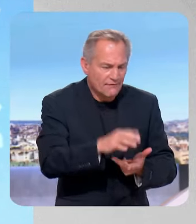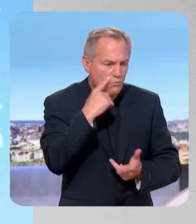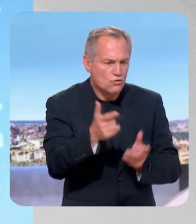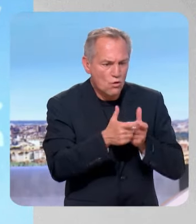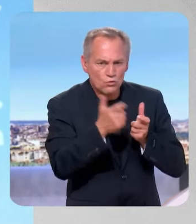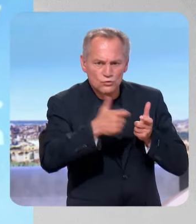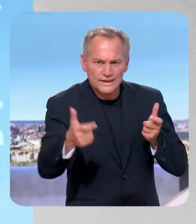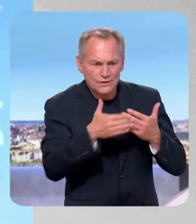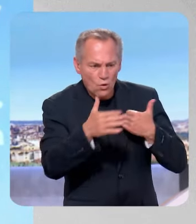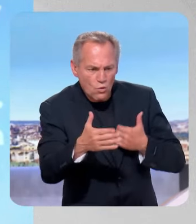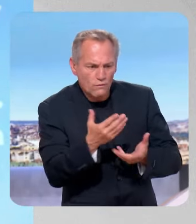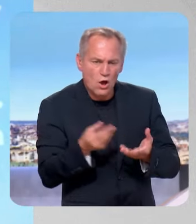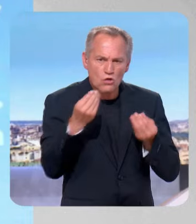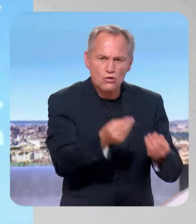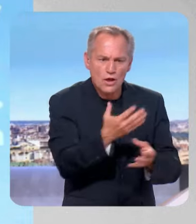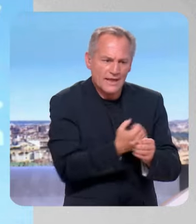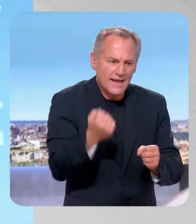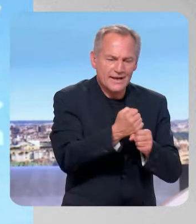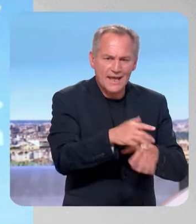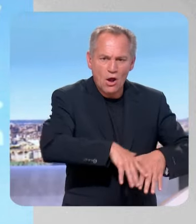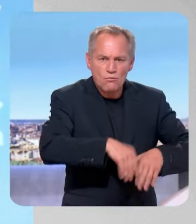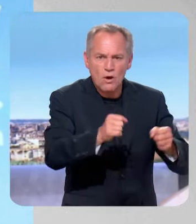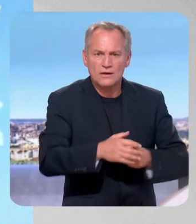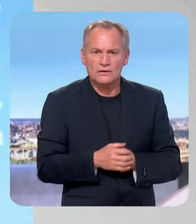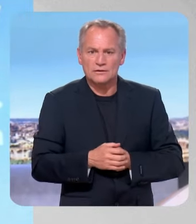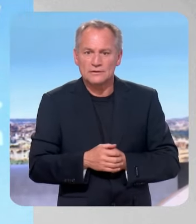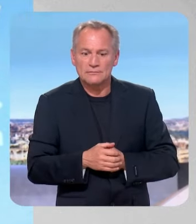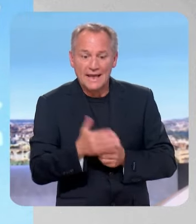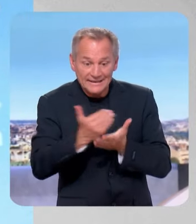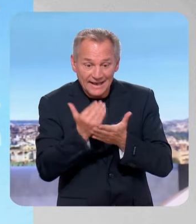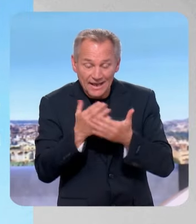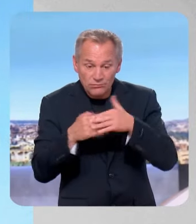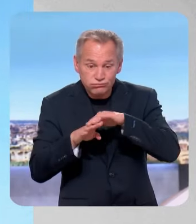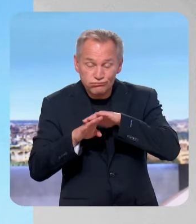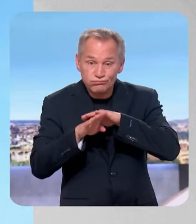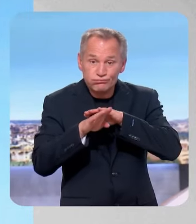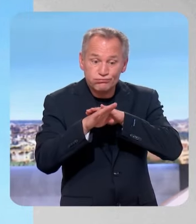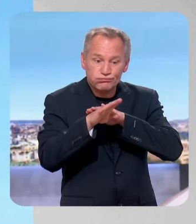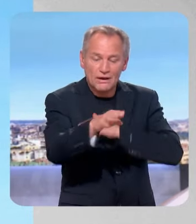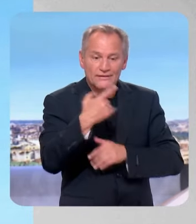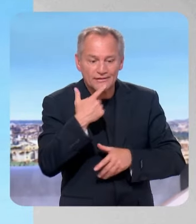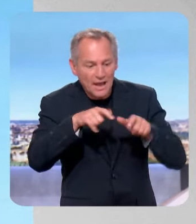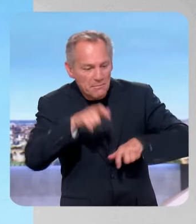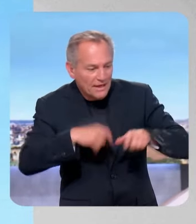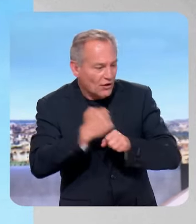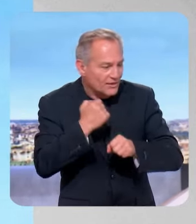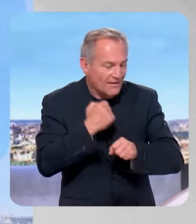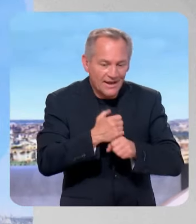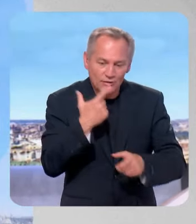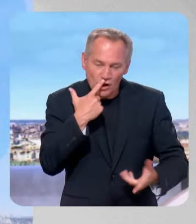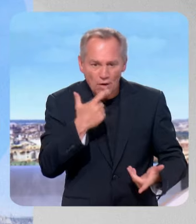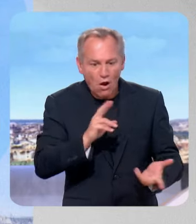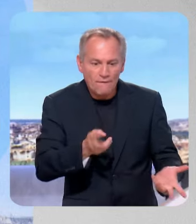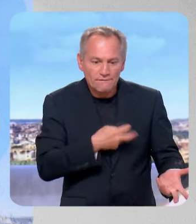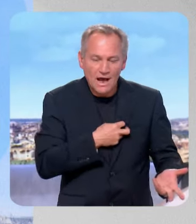des emplois. Et je vous disais que les salaires augmentent plus vite que l'inflation. Donc tout d'un coup, les gens qui travaillent retrouvent un tout petit peu d'air. Au moment où ils retrouvent un